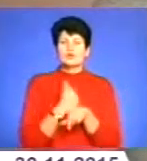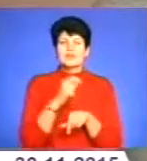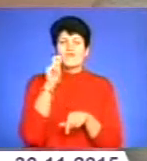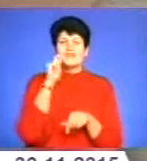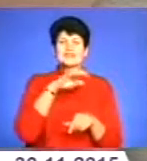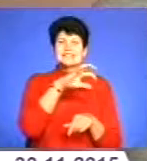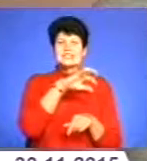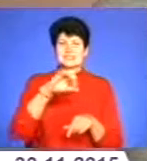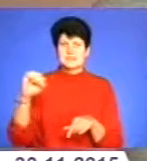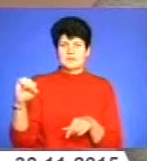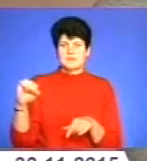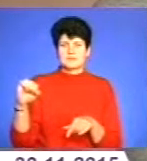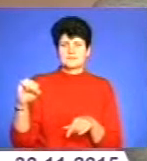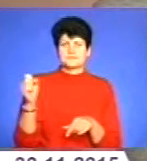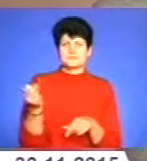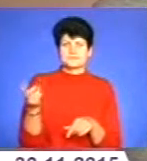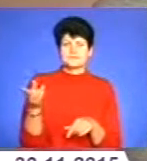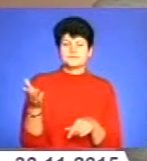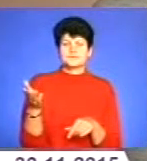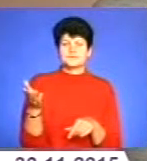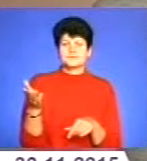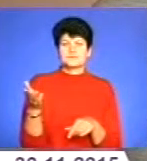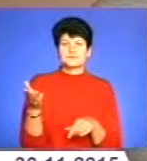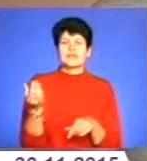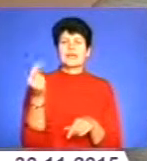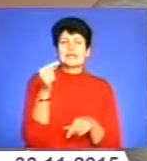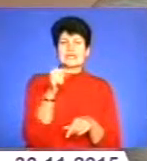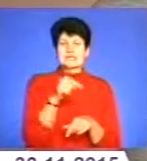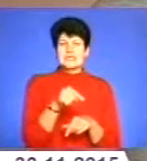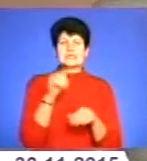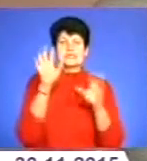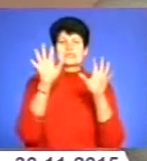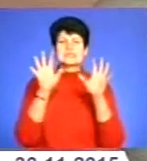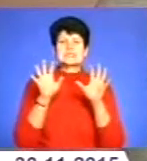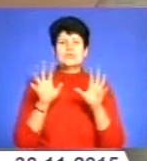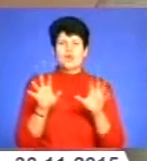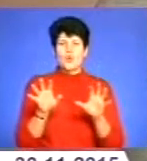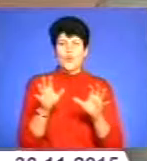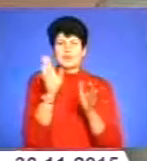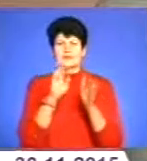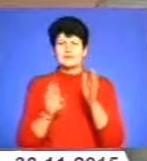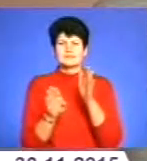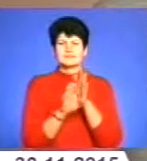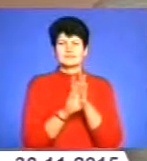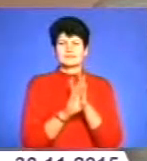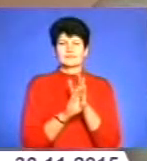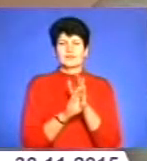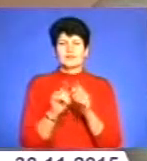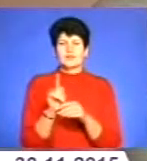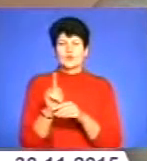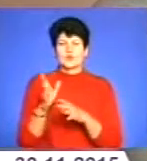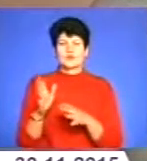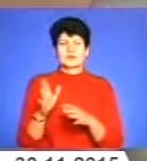ті закони, ті законодавчі підзаконні акти, ті нормативки,